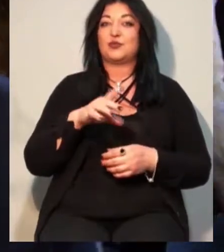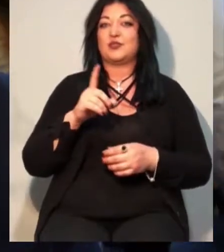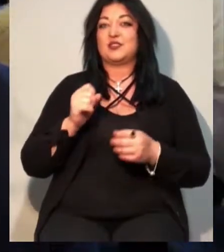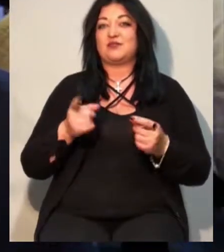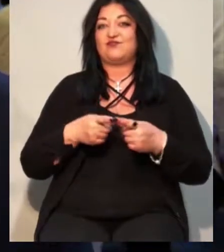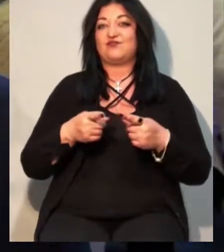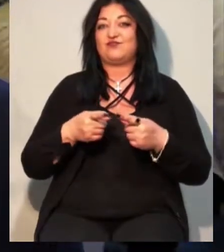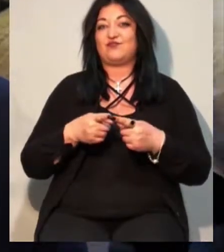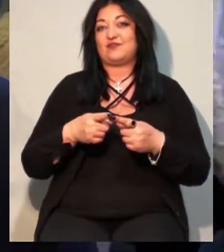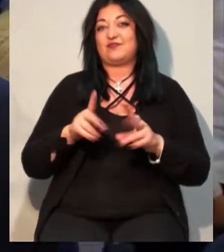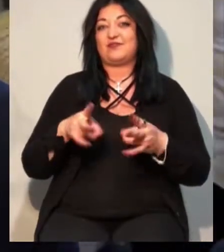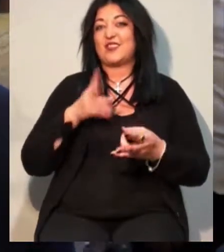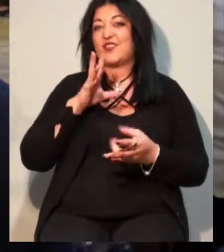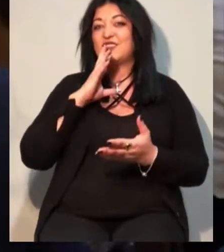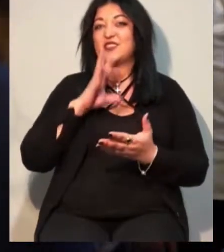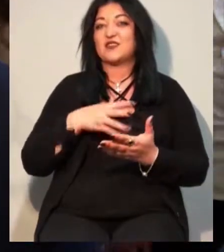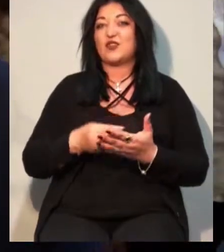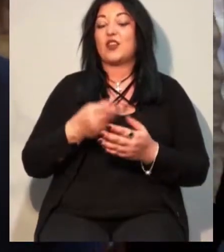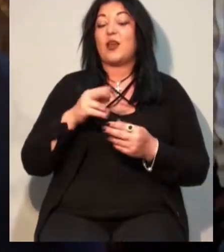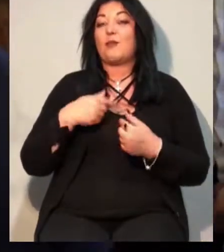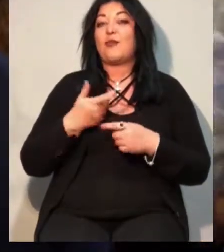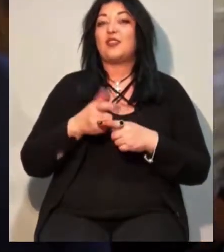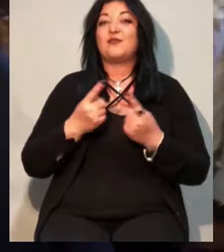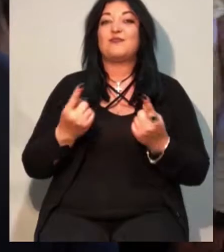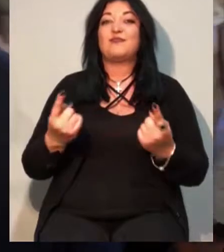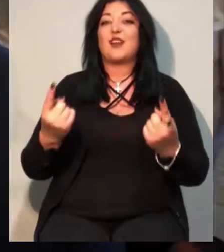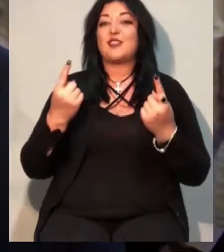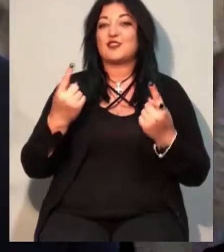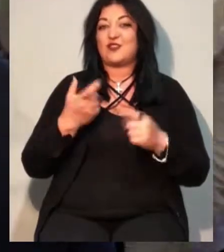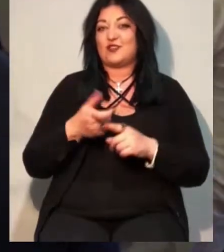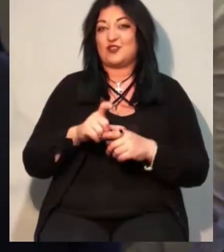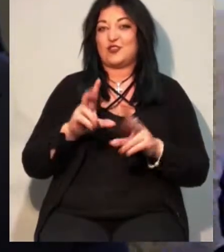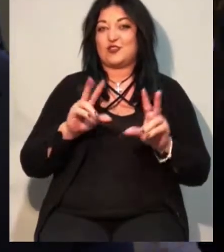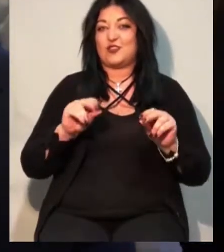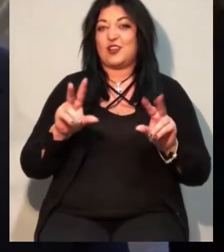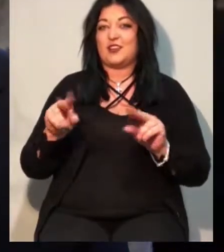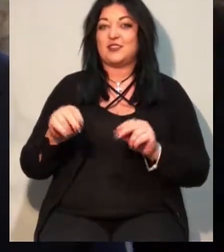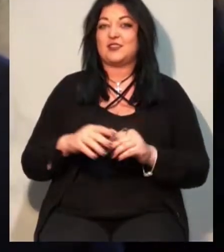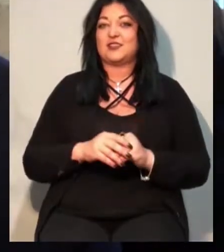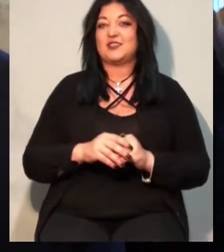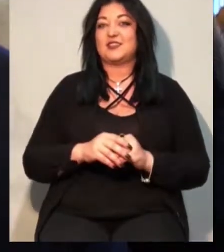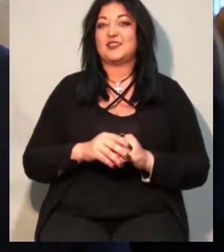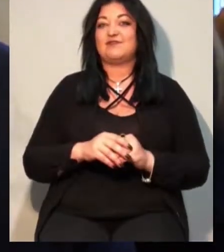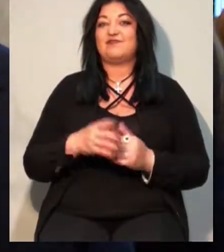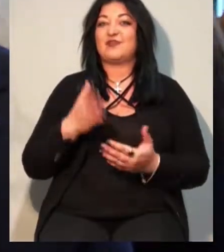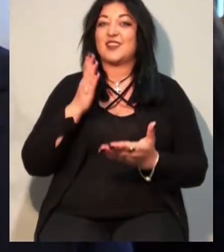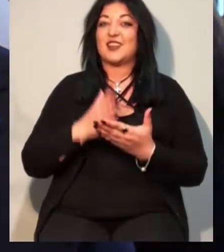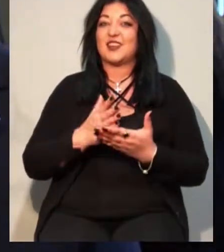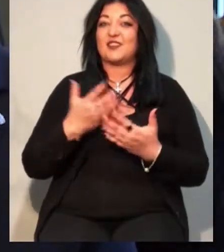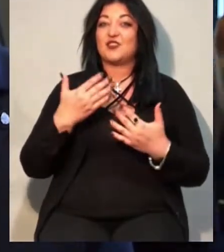Для мене це дуже великий шаг. Не потрібно збирати, вже є своя квартира, і